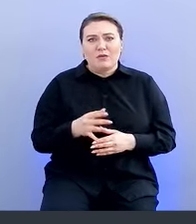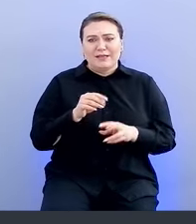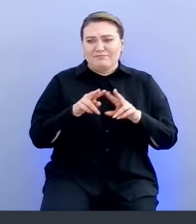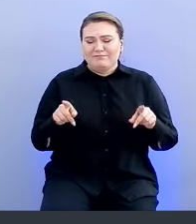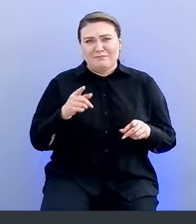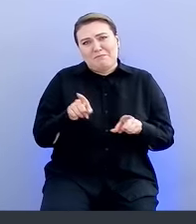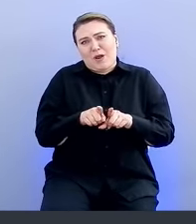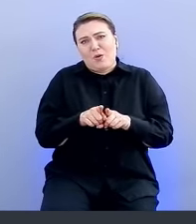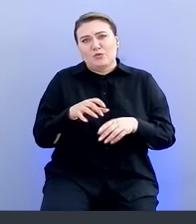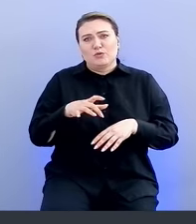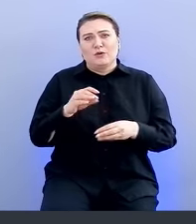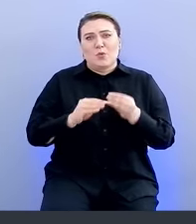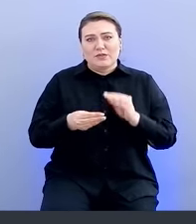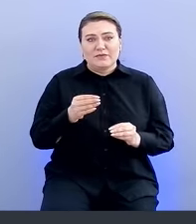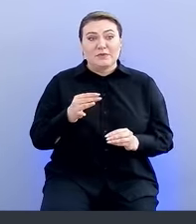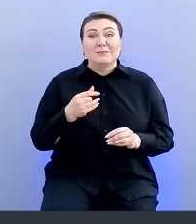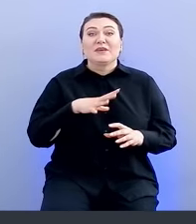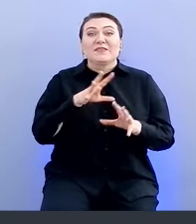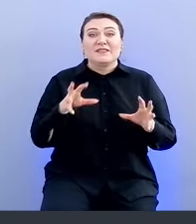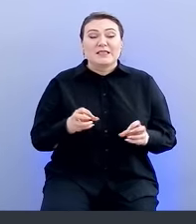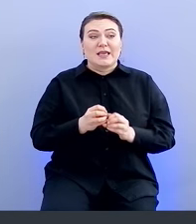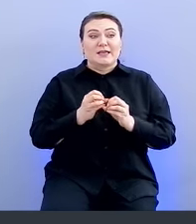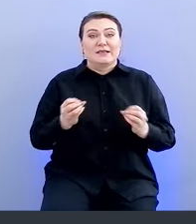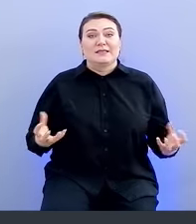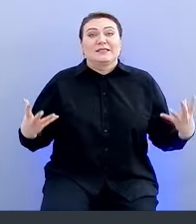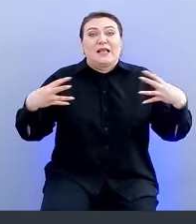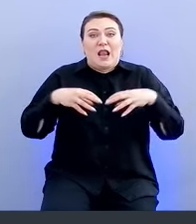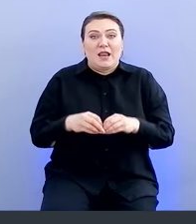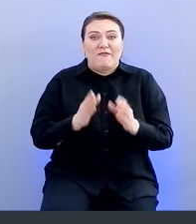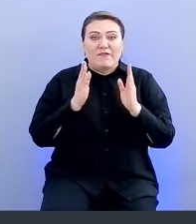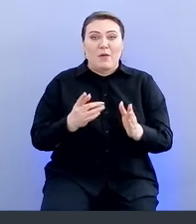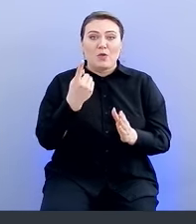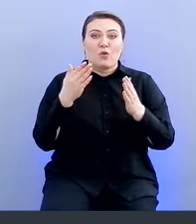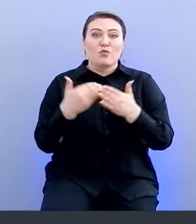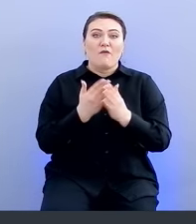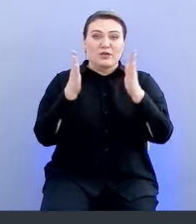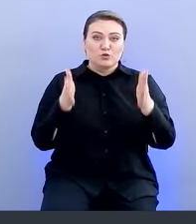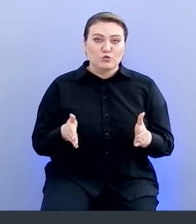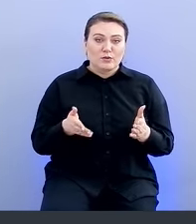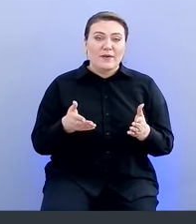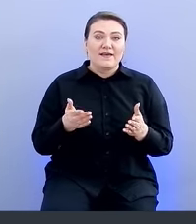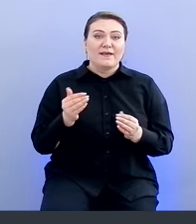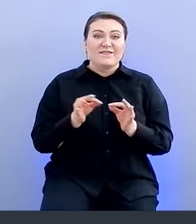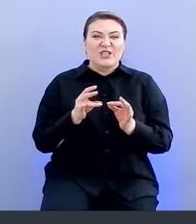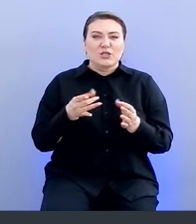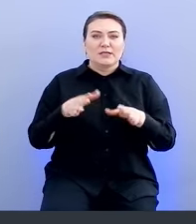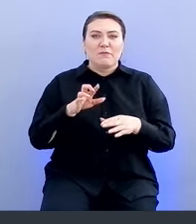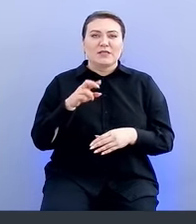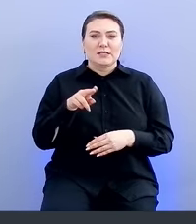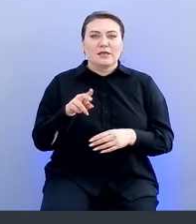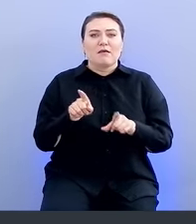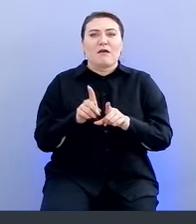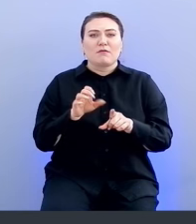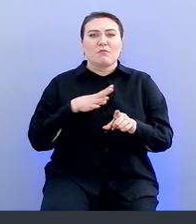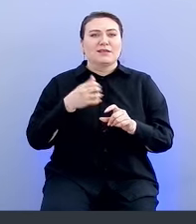И мы слили их все в рамках одной новой сущности, мы оставили физически в базе данных, оставили как